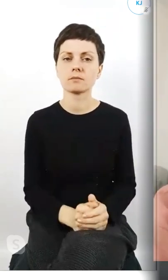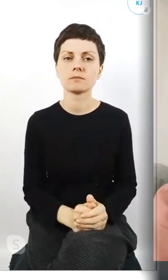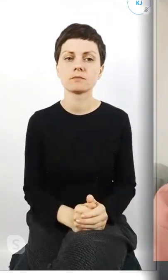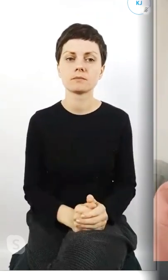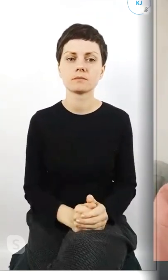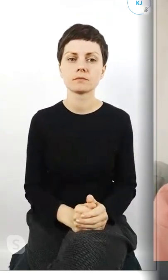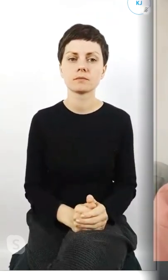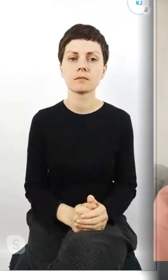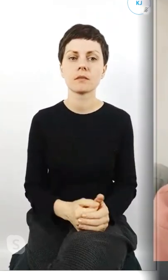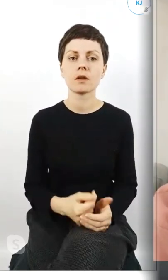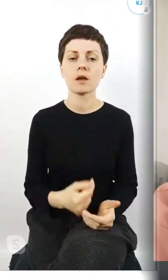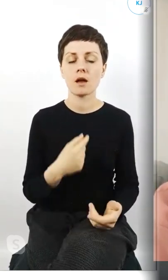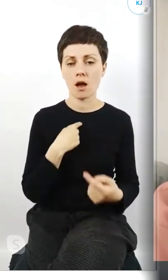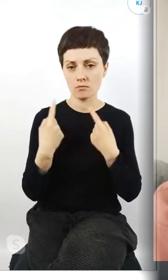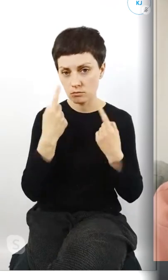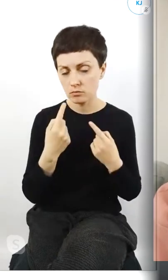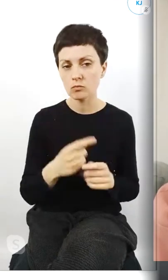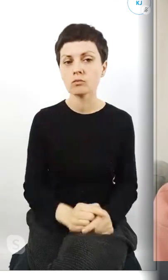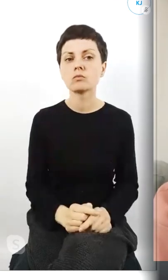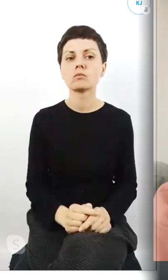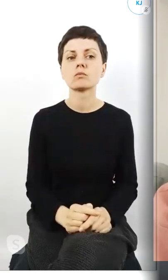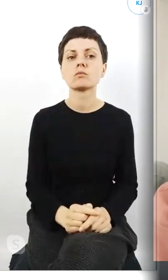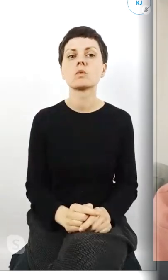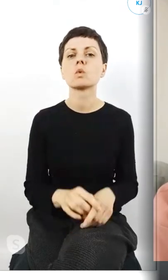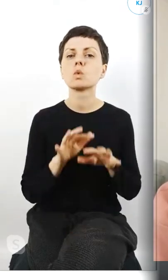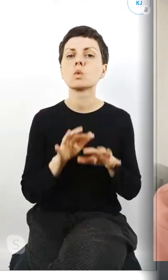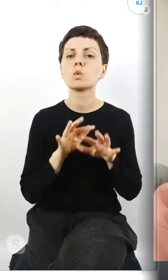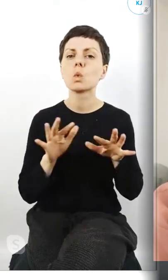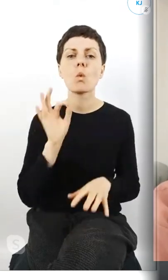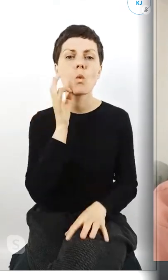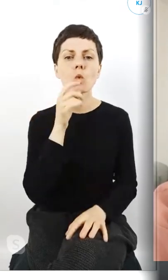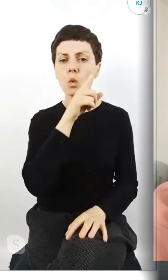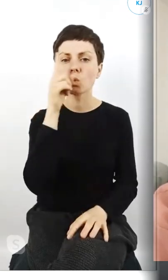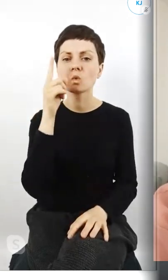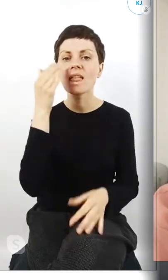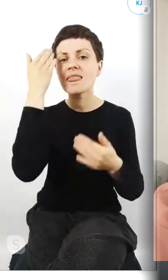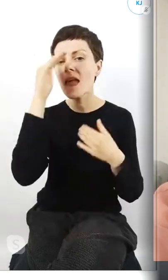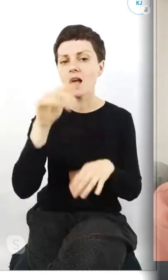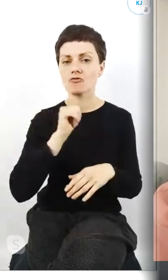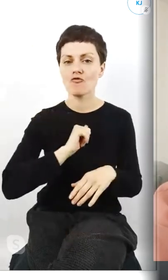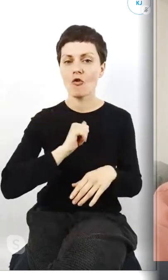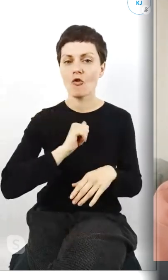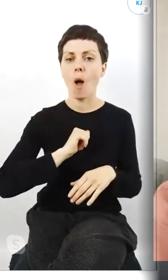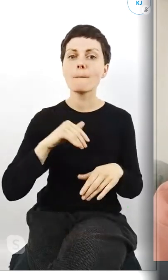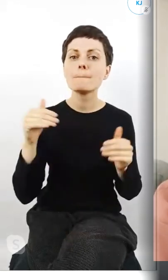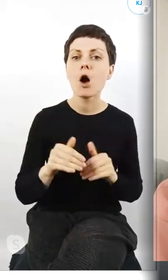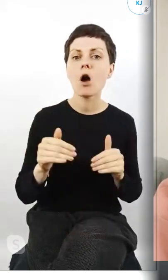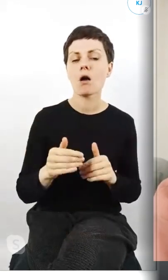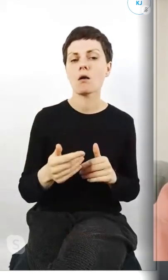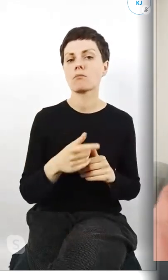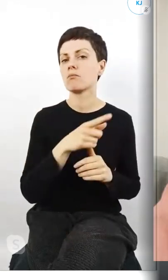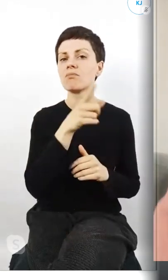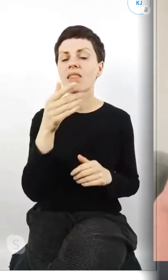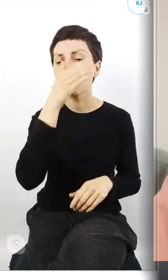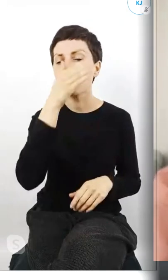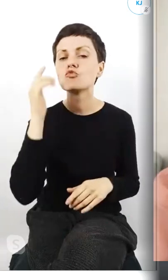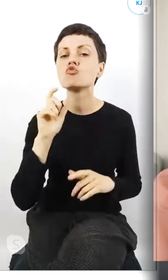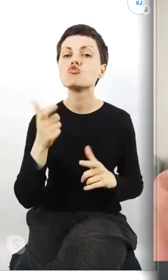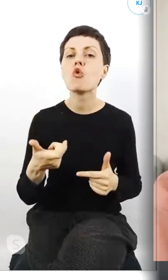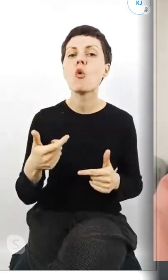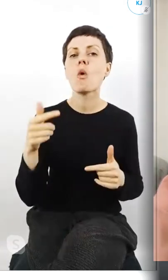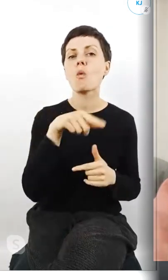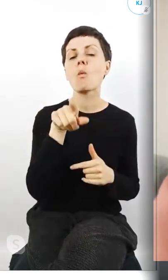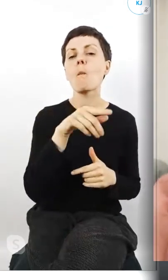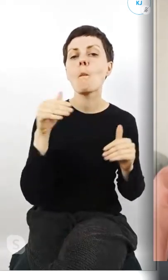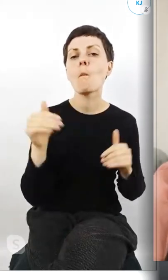myślę że dużo młodych ludzi nie zna swoich możliwości nie wiedzą co mogło robić w mieście no i